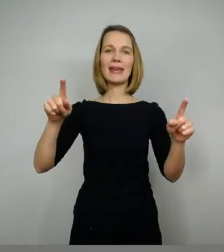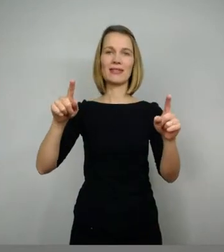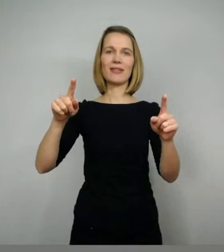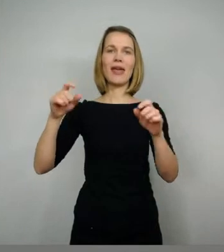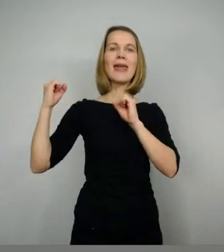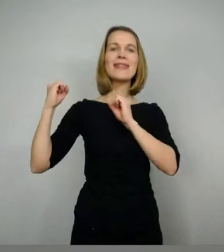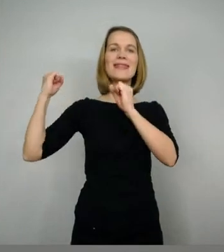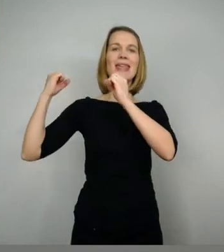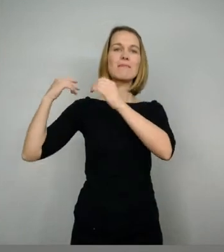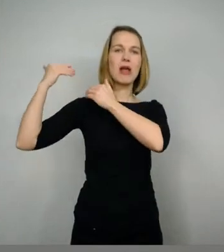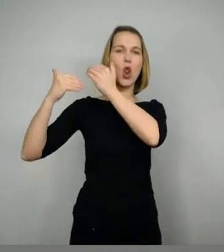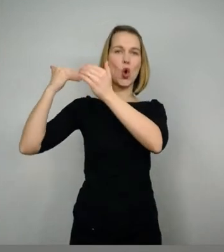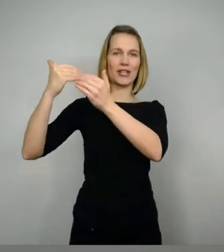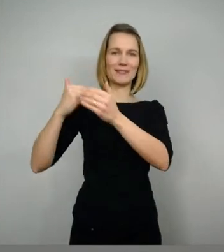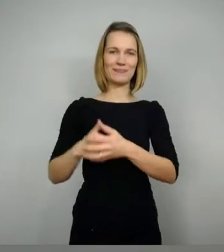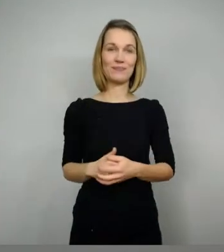daraus.